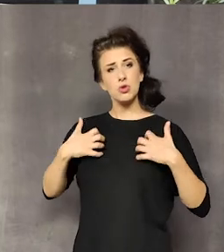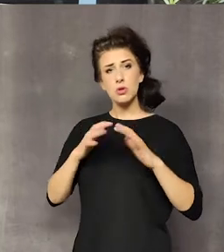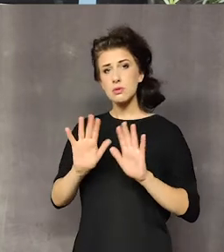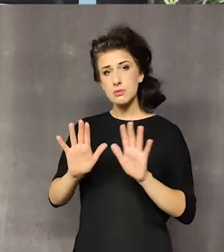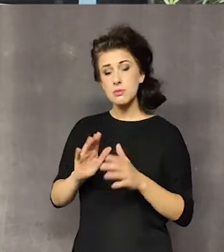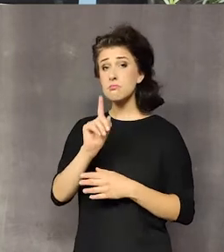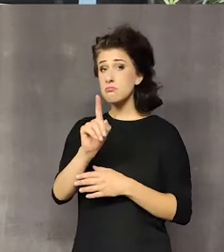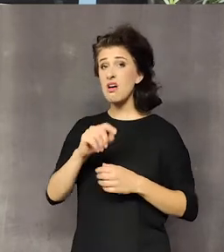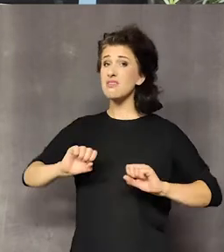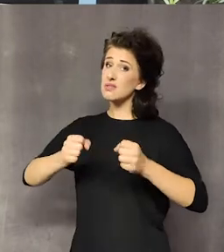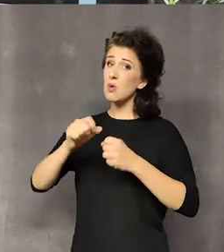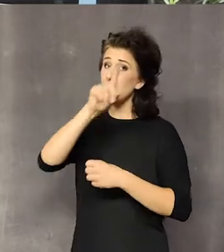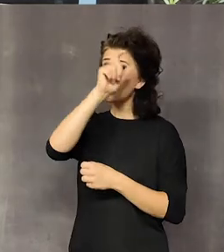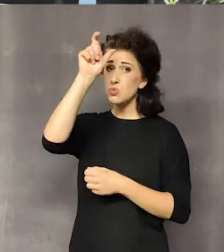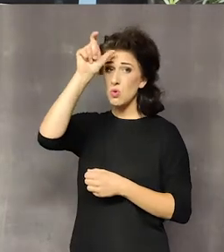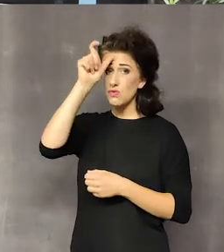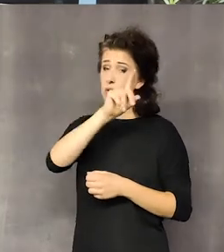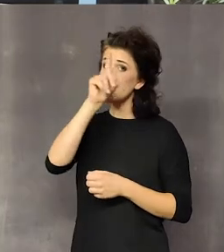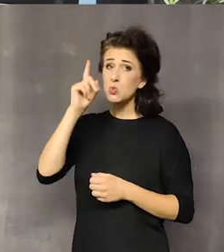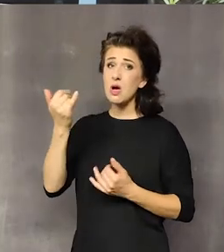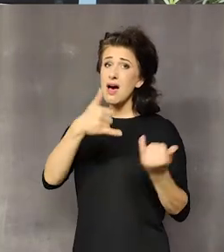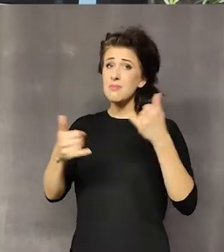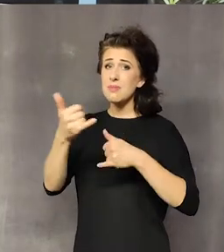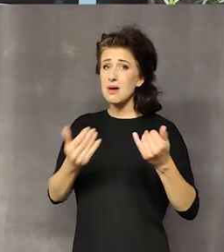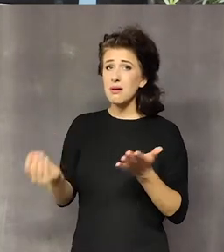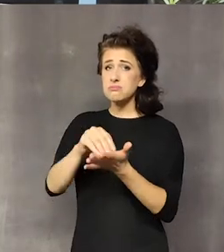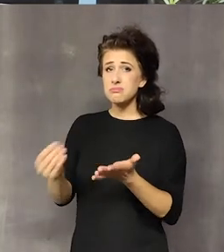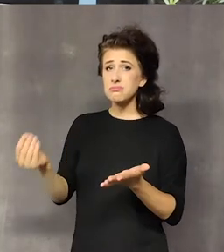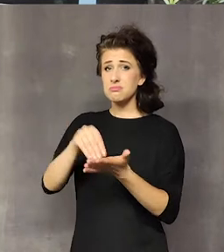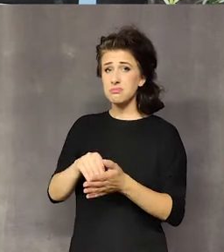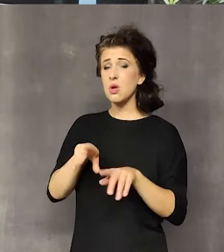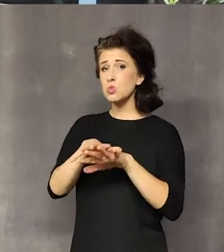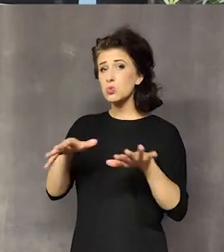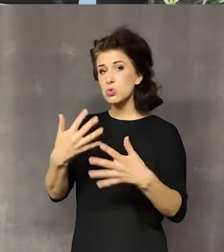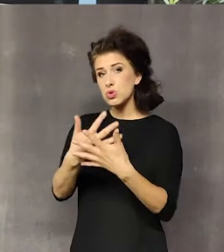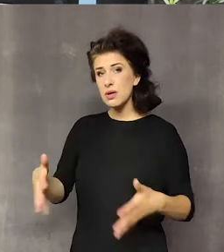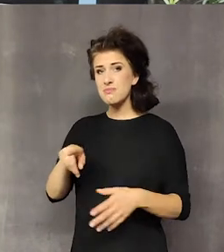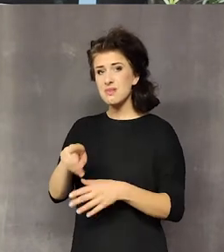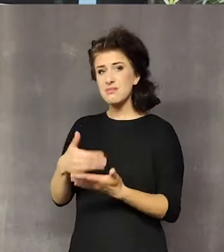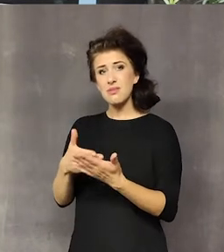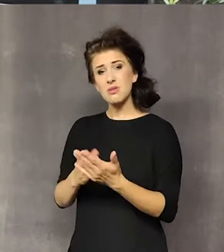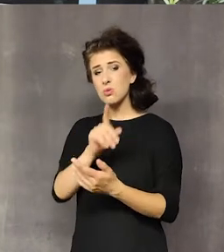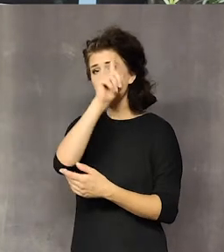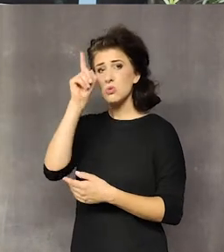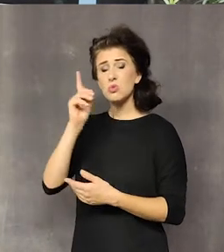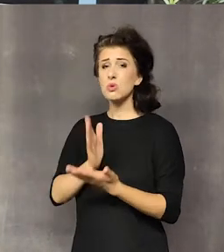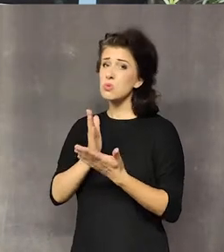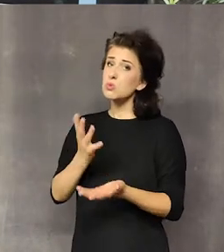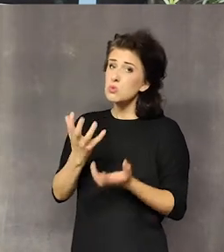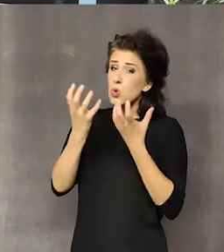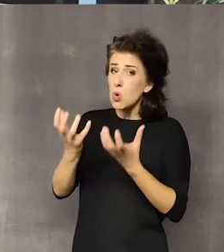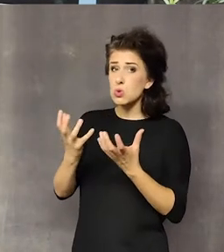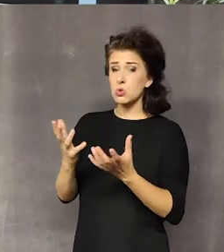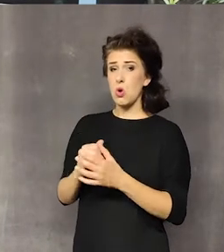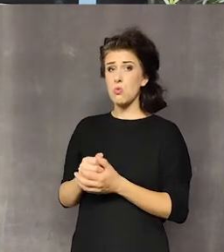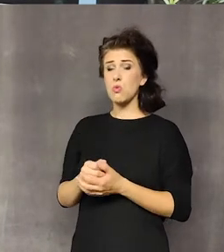na działalność człowieka, czyli tak zwaną chemizację. I myślę, że coraz więcej ludzi będzie chciało te